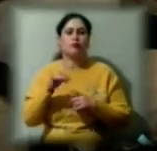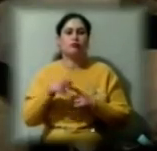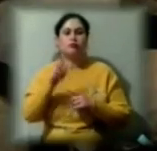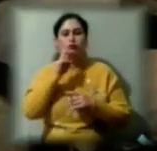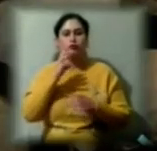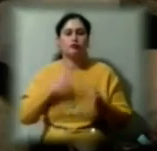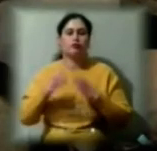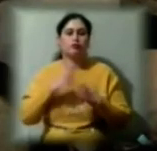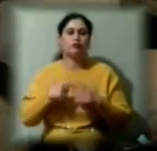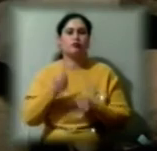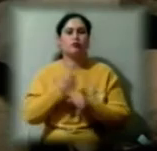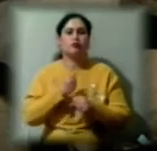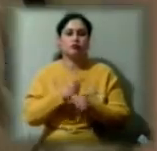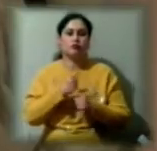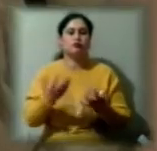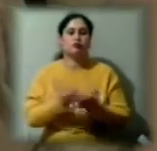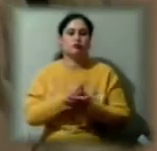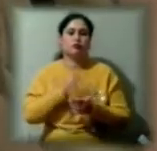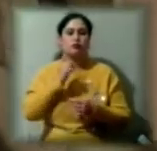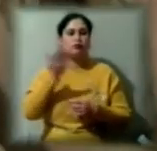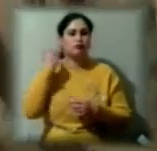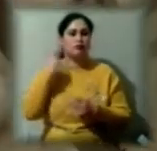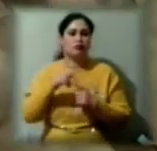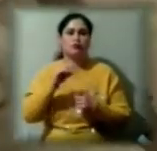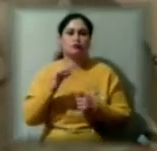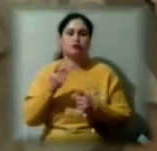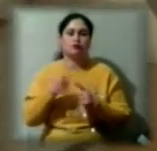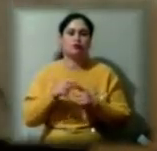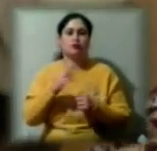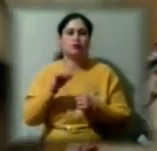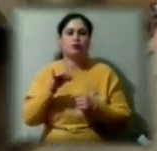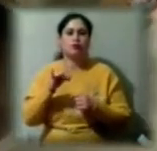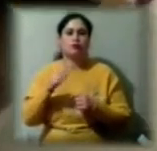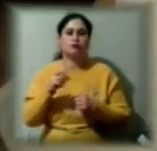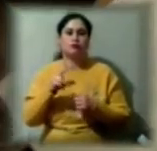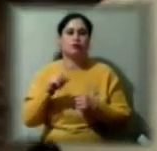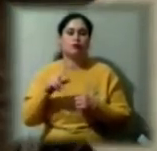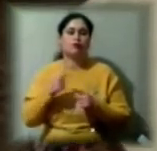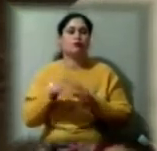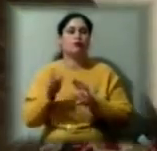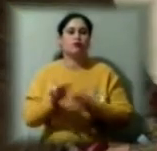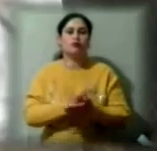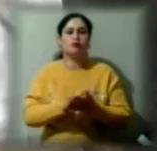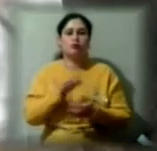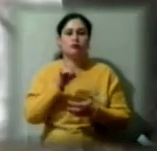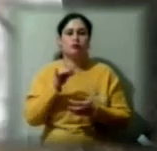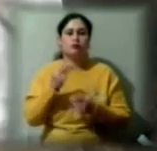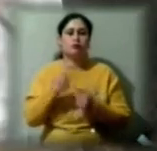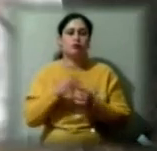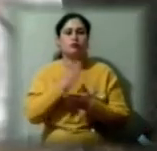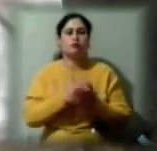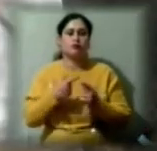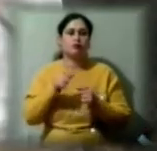опрацьовуються знахідки торішньої експедиції до городища скелька. Після чищення і реставрації частина з них, за словами